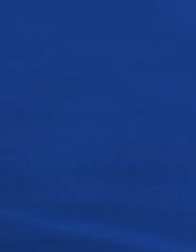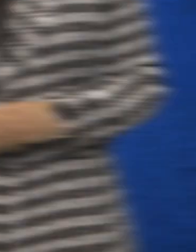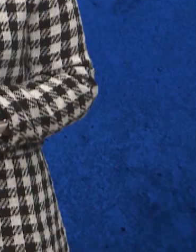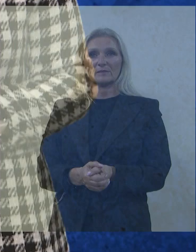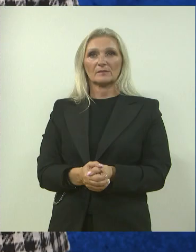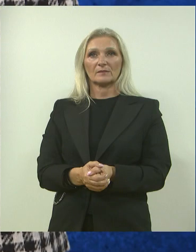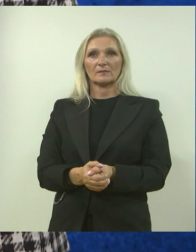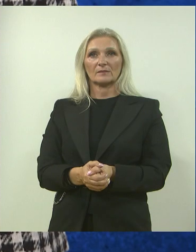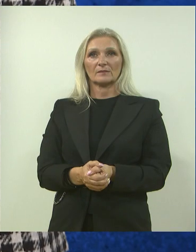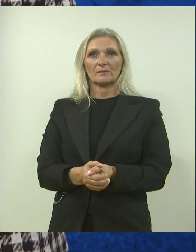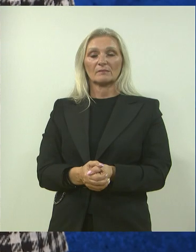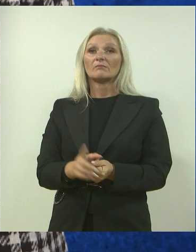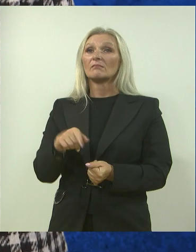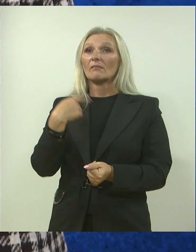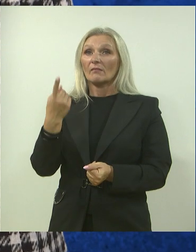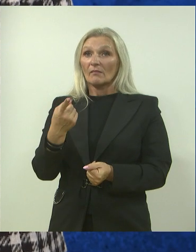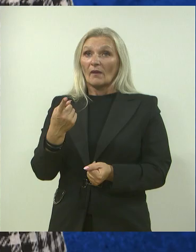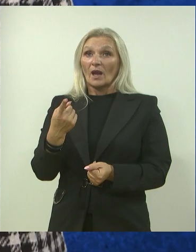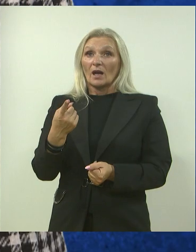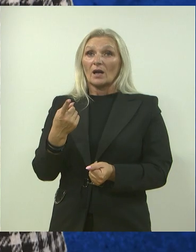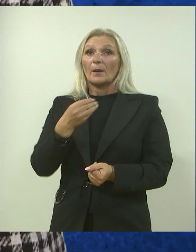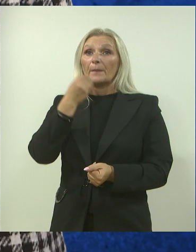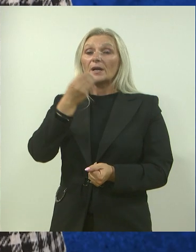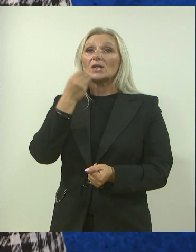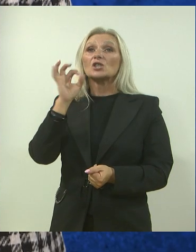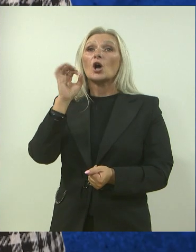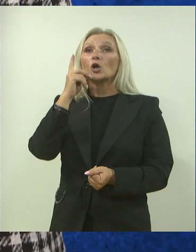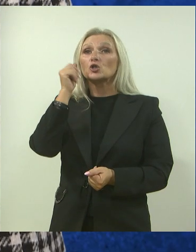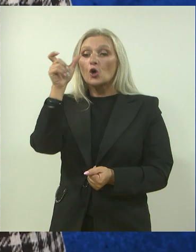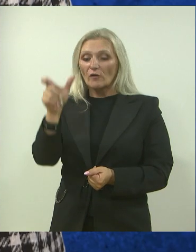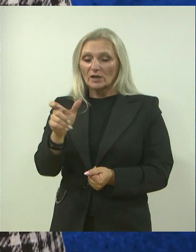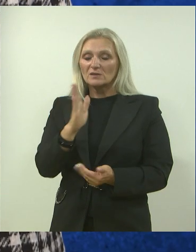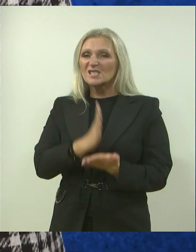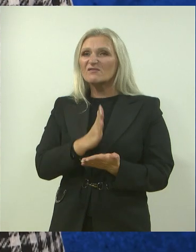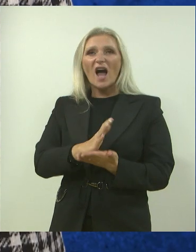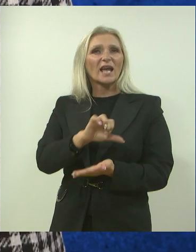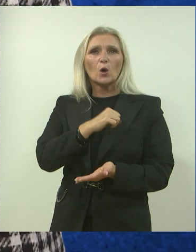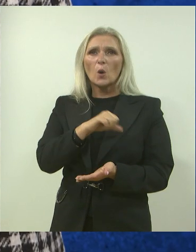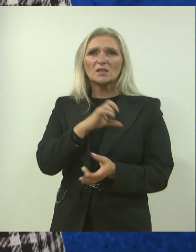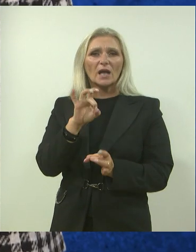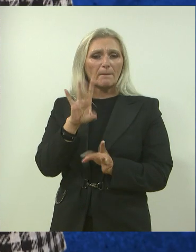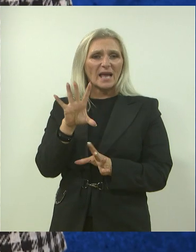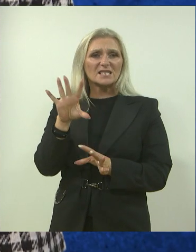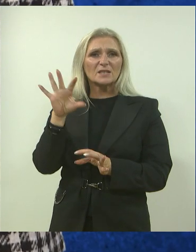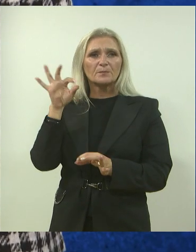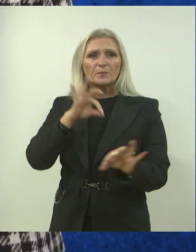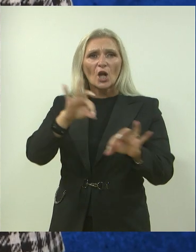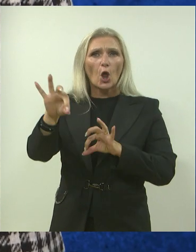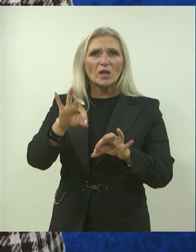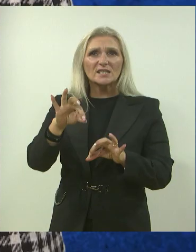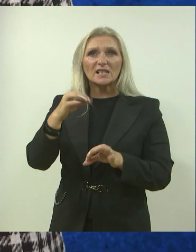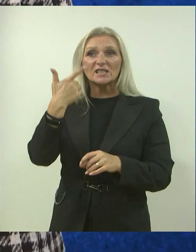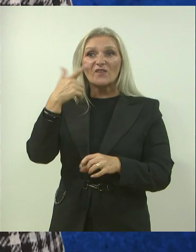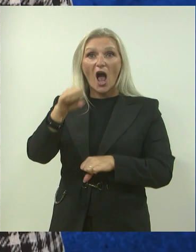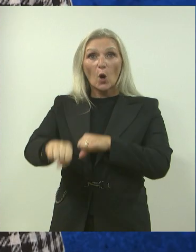A u narednim minutama donosimo vam priču o čovjeku koji svake godine bez popratne logistike na dva kotača